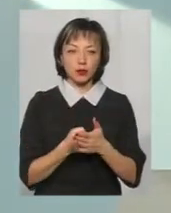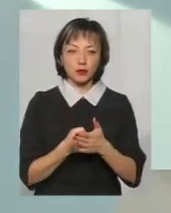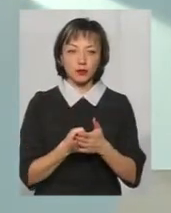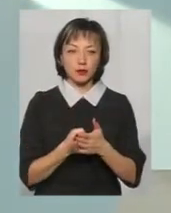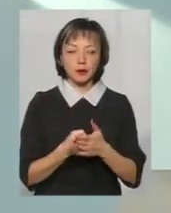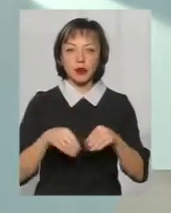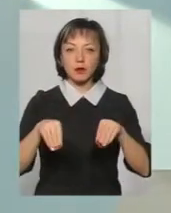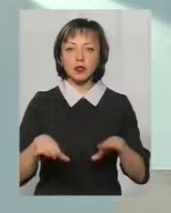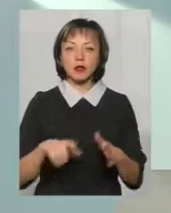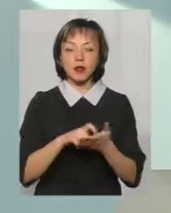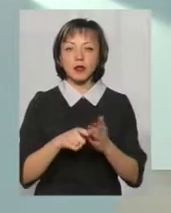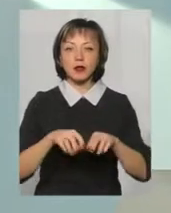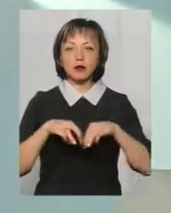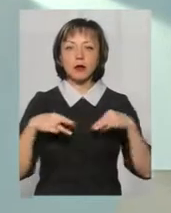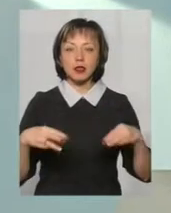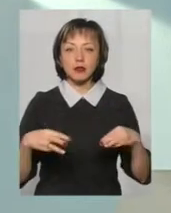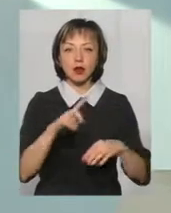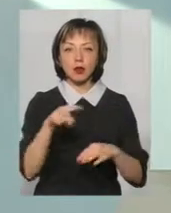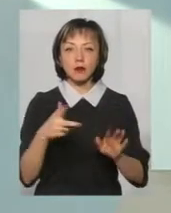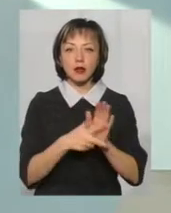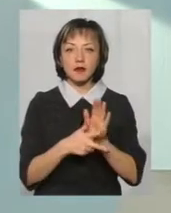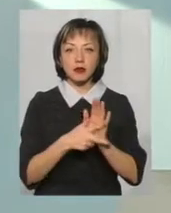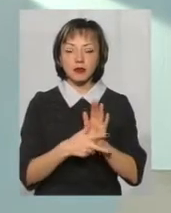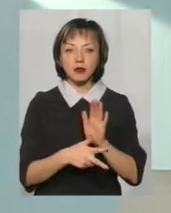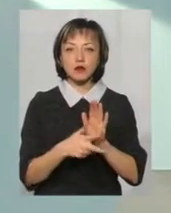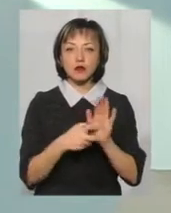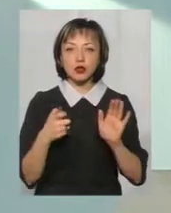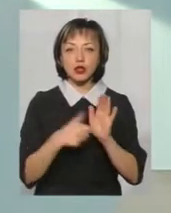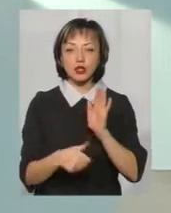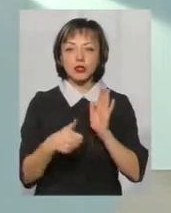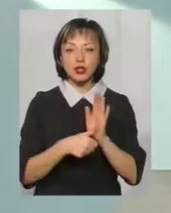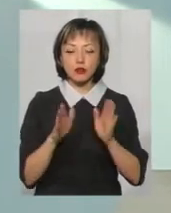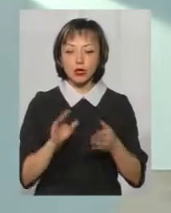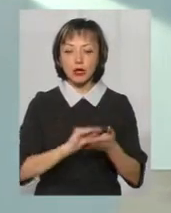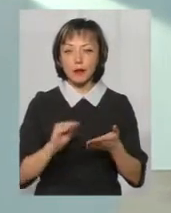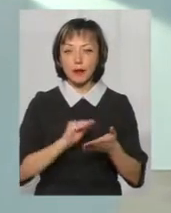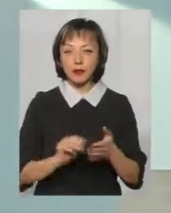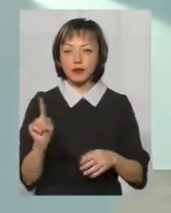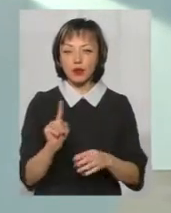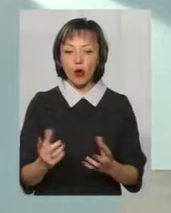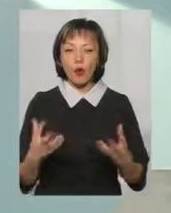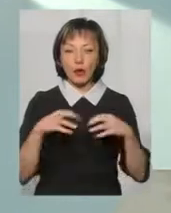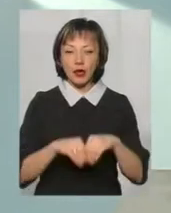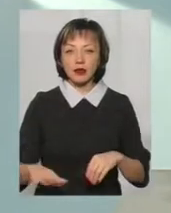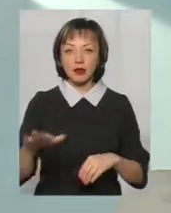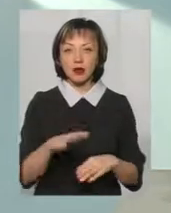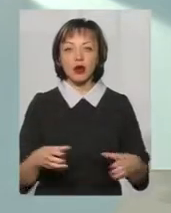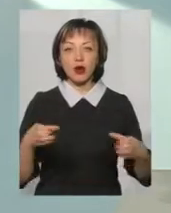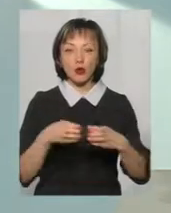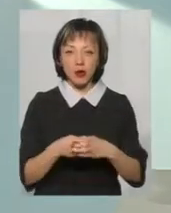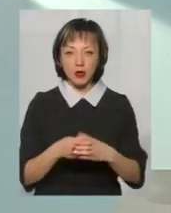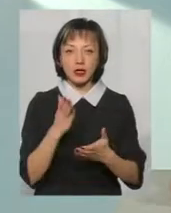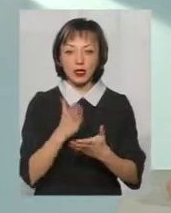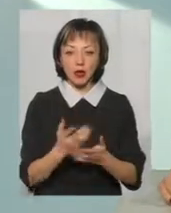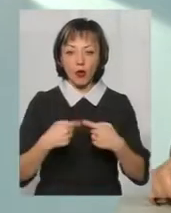постанови Кабінету міністрів номер 866, там де буде написано, що об'єднана територіальна громада